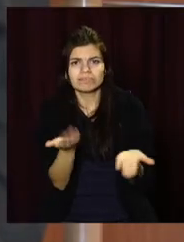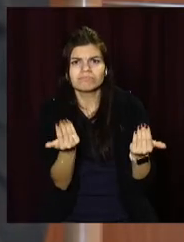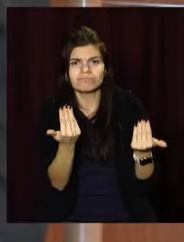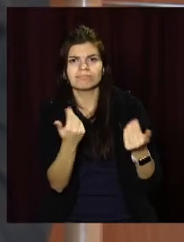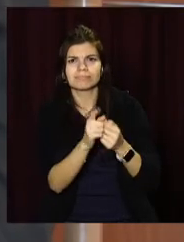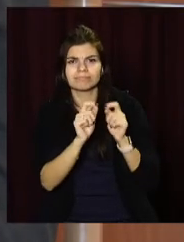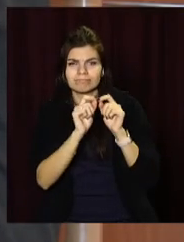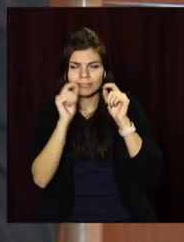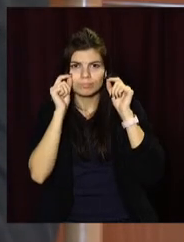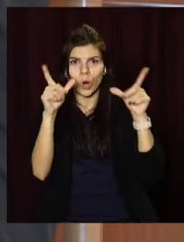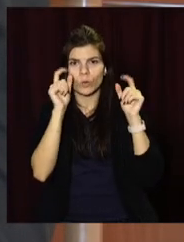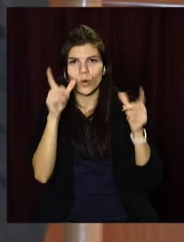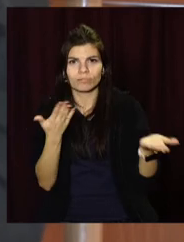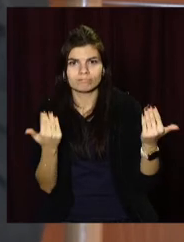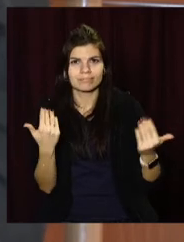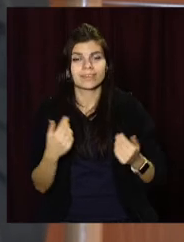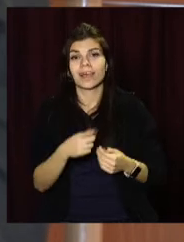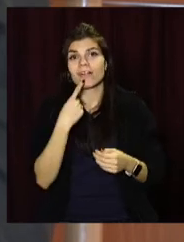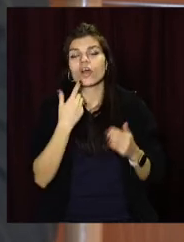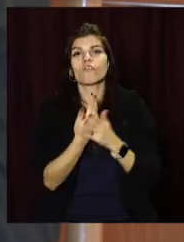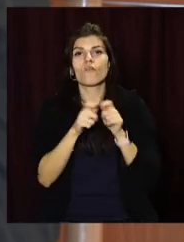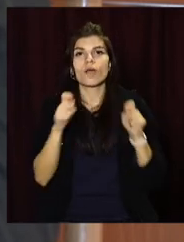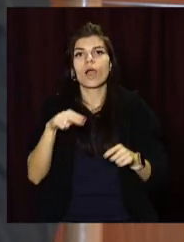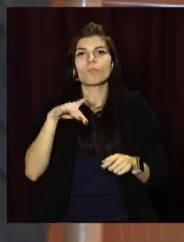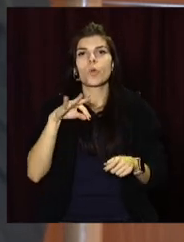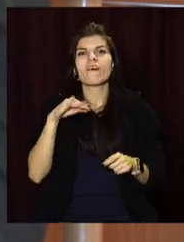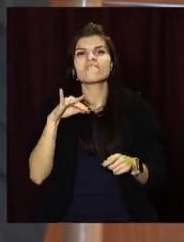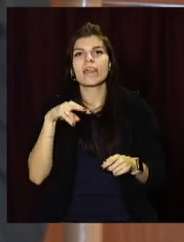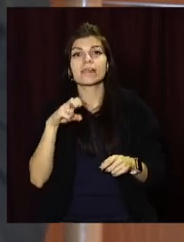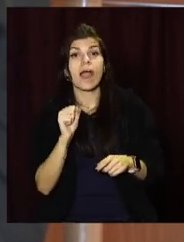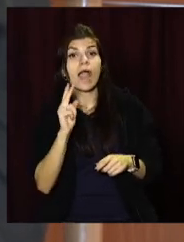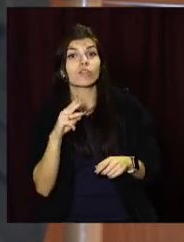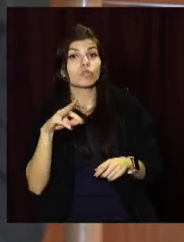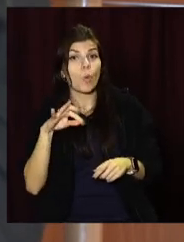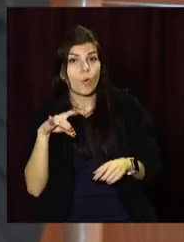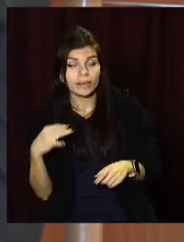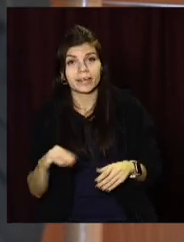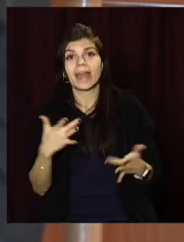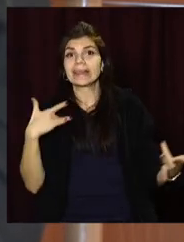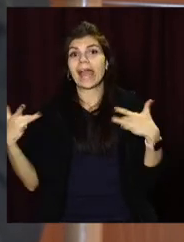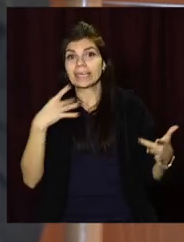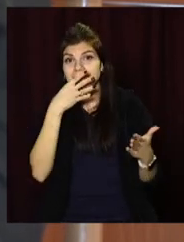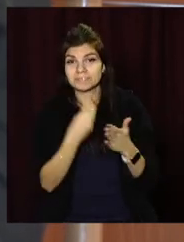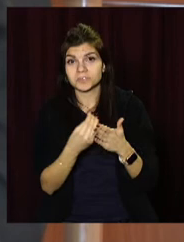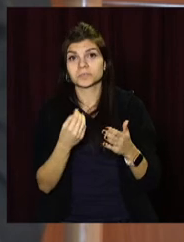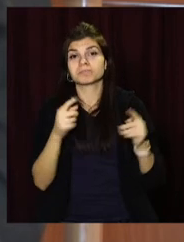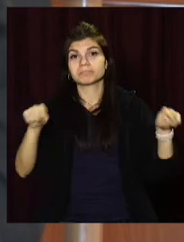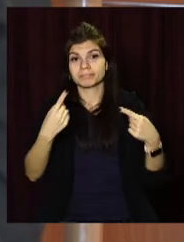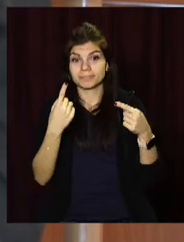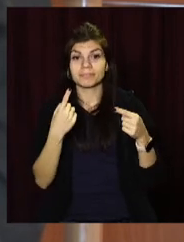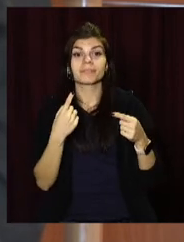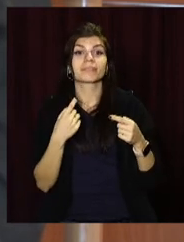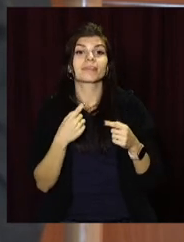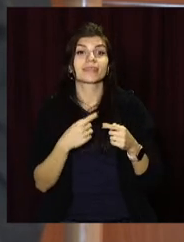Перший у нас з'явився свої профілакторії, свій театр, який увійшов до театру з сьоми театрів